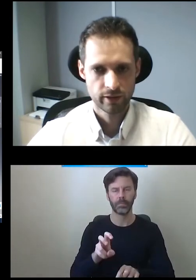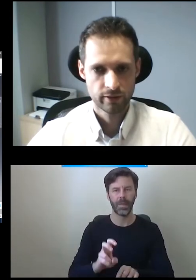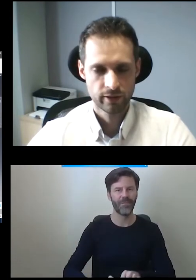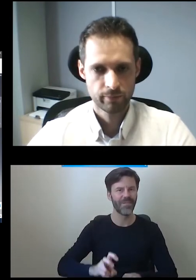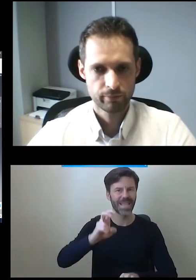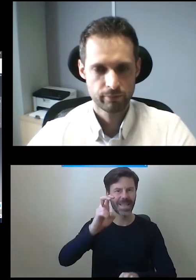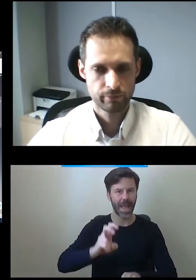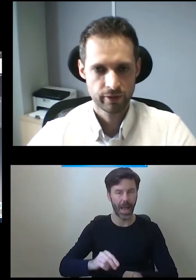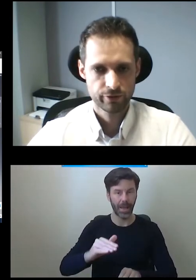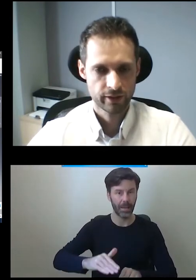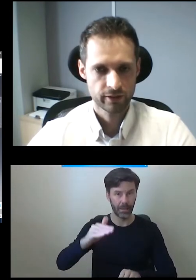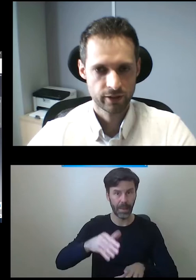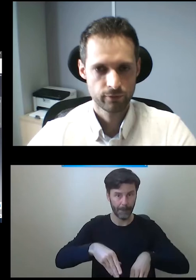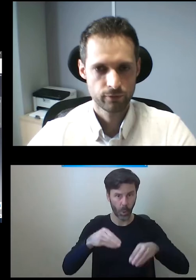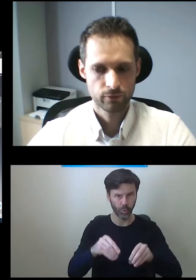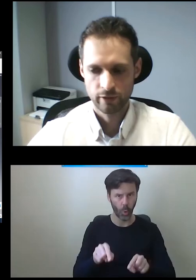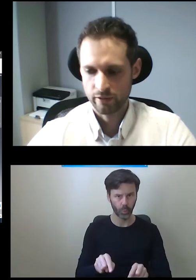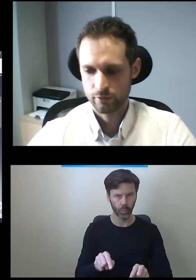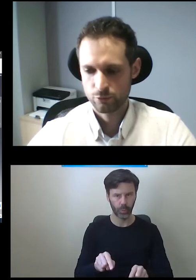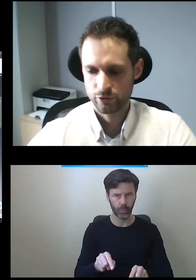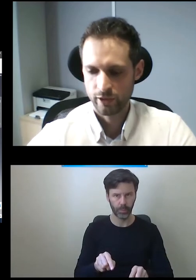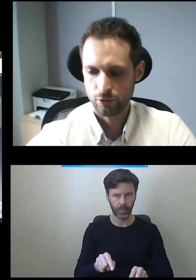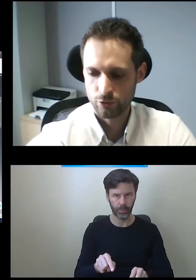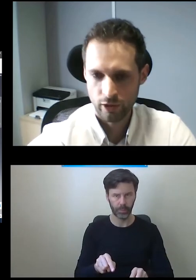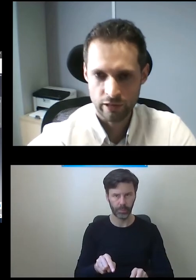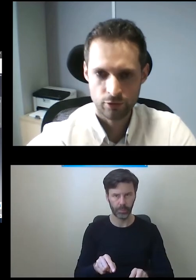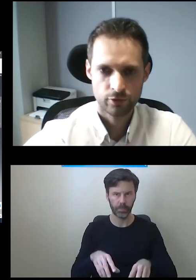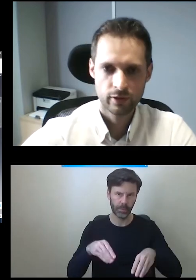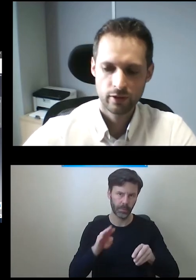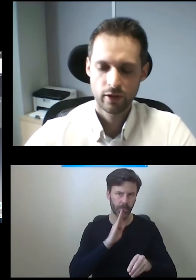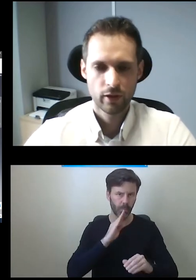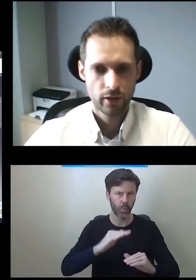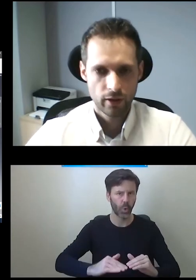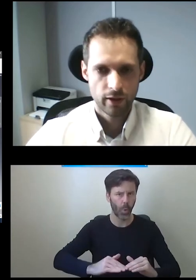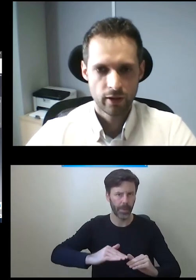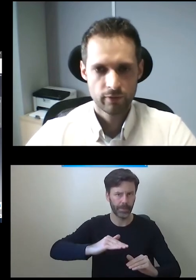pierwszej takiej, służącej jako schody.